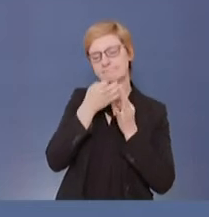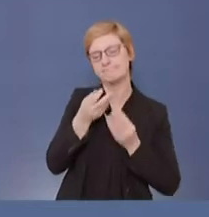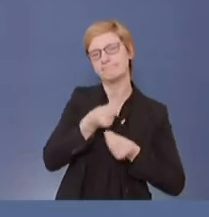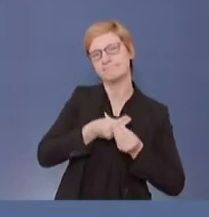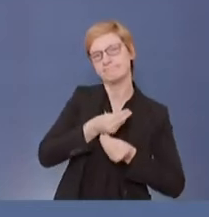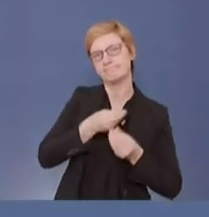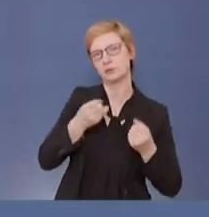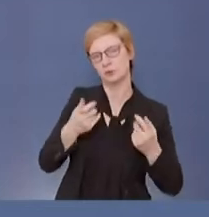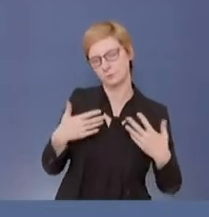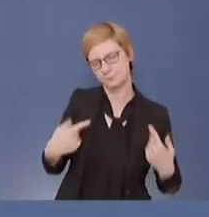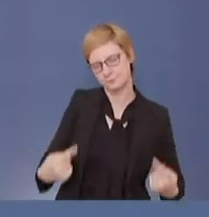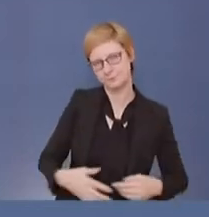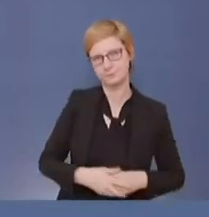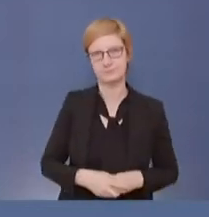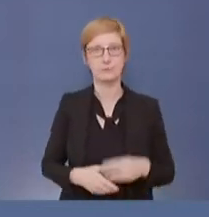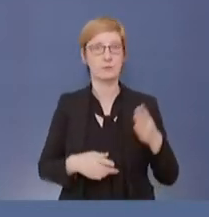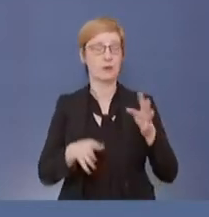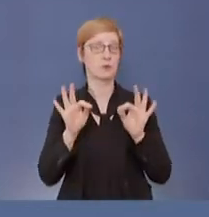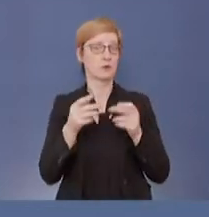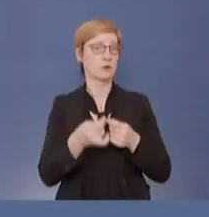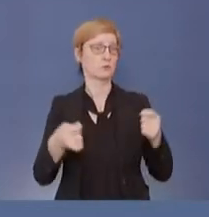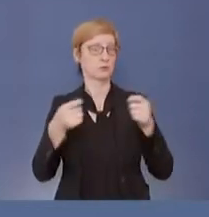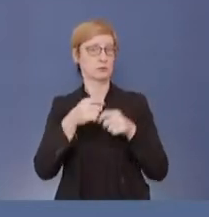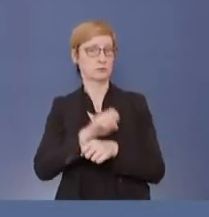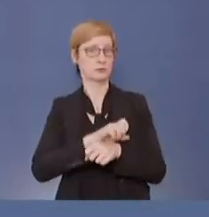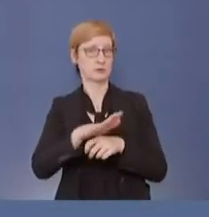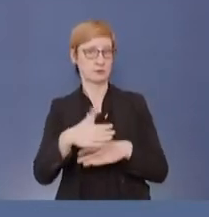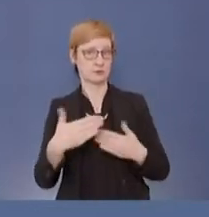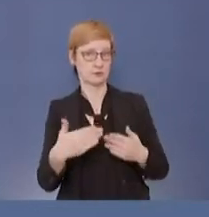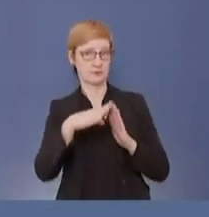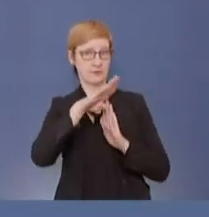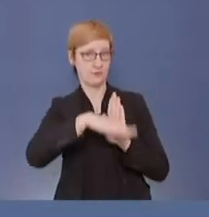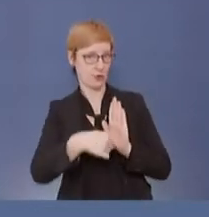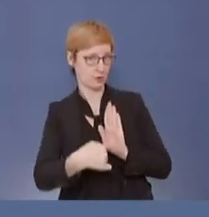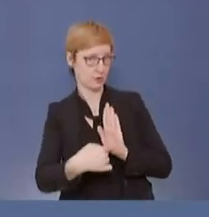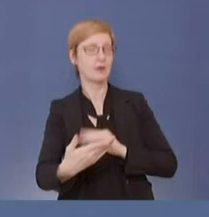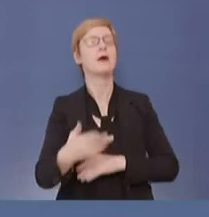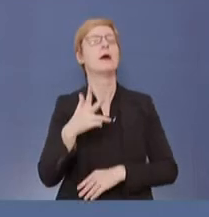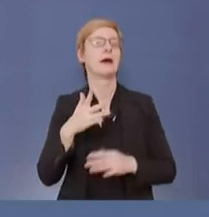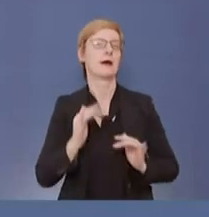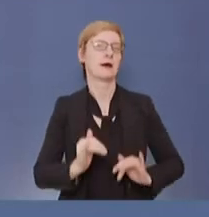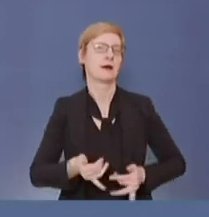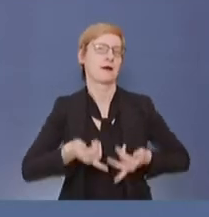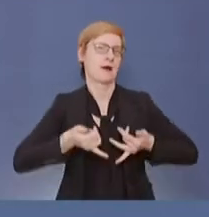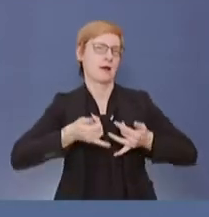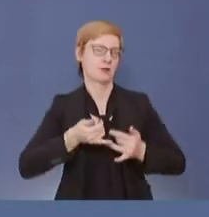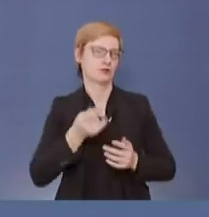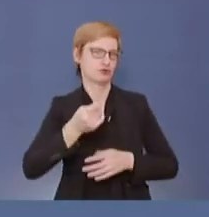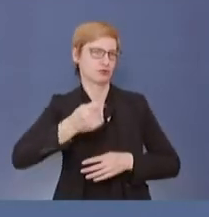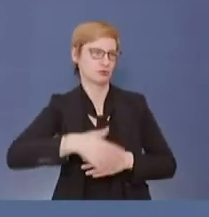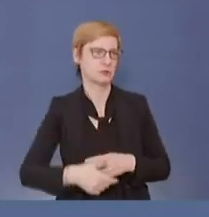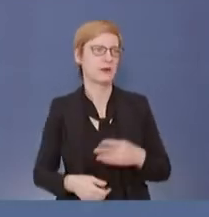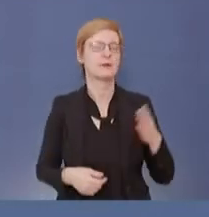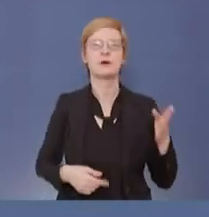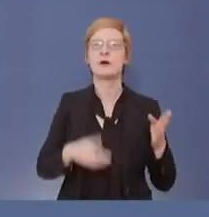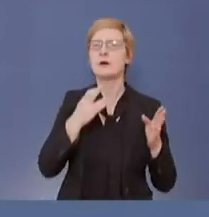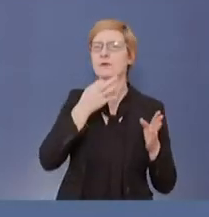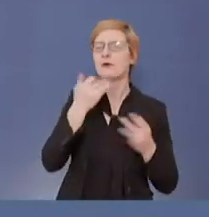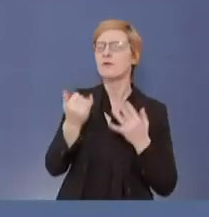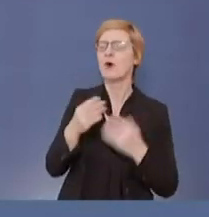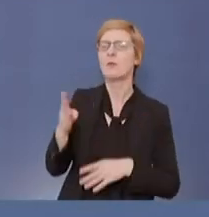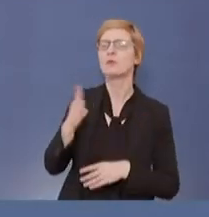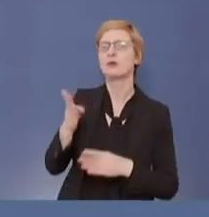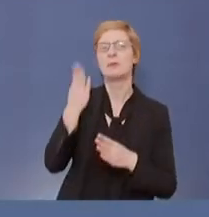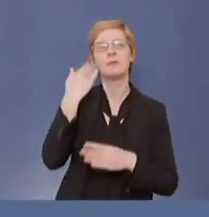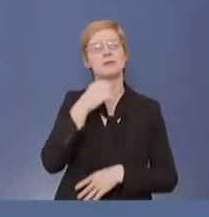Dann bleiben wir erstmal beim Thema Bundesquarantäneverordnung. Herr Reitschuster. Ja, da habe ich noch eine Nachfrage zu dem, was Frau Buschow gesagt hat. Herr